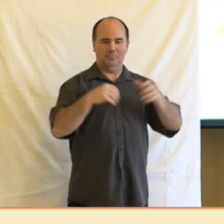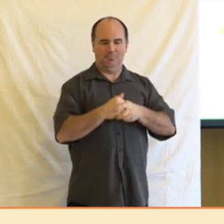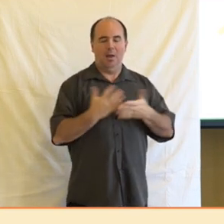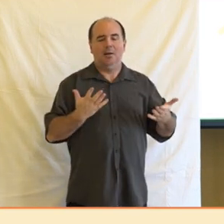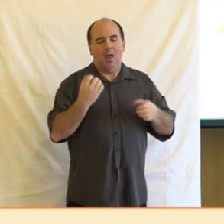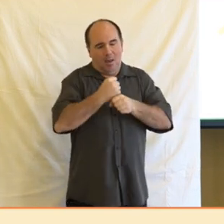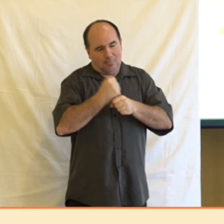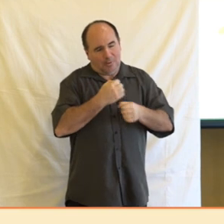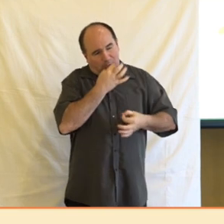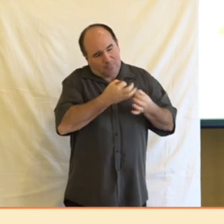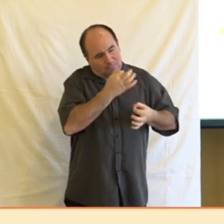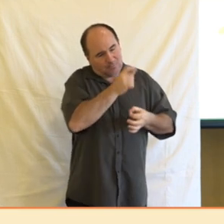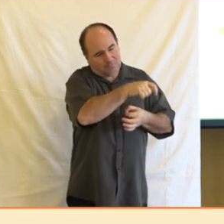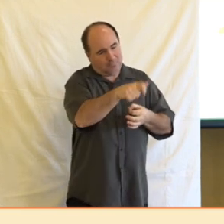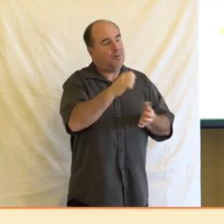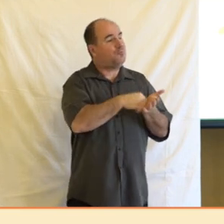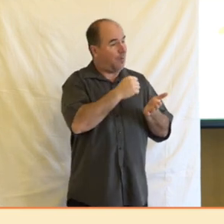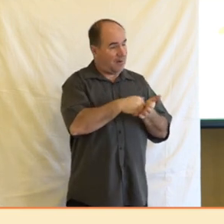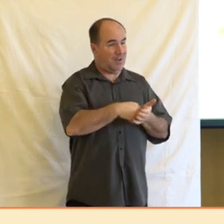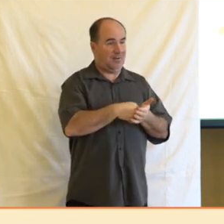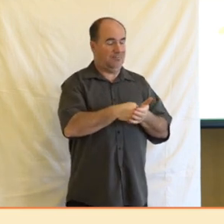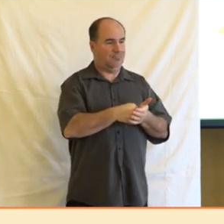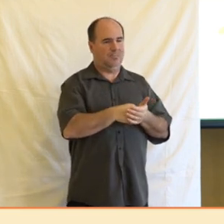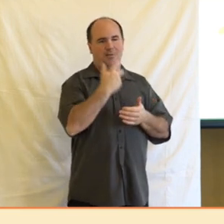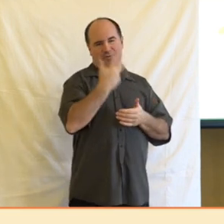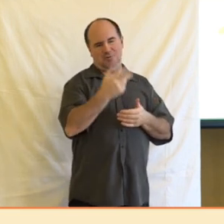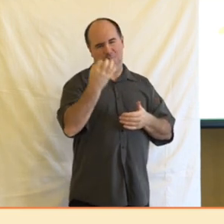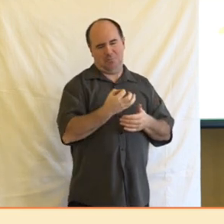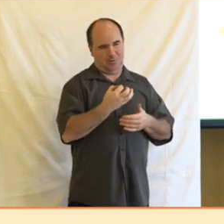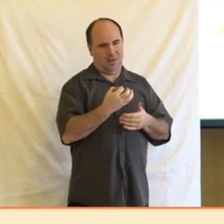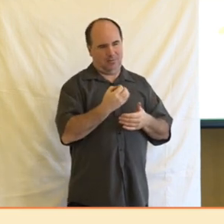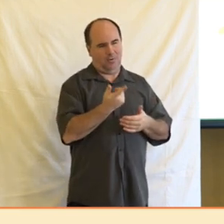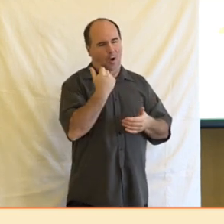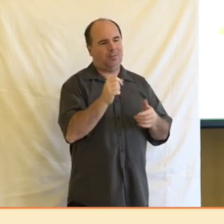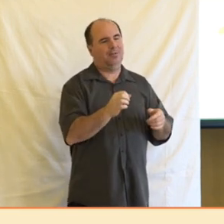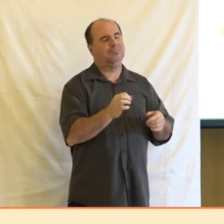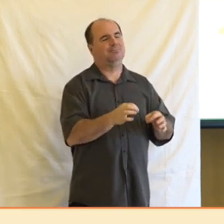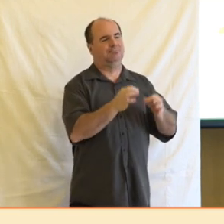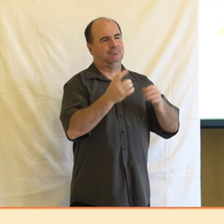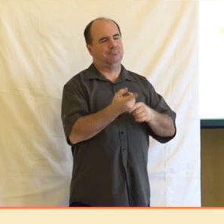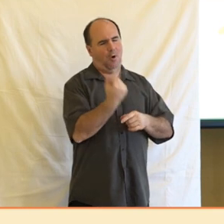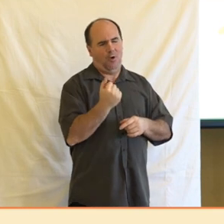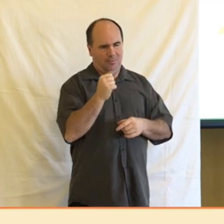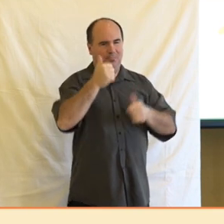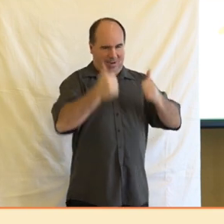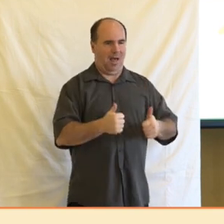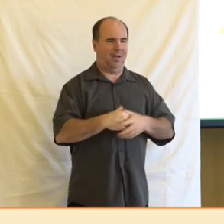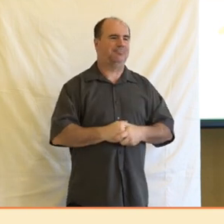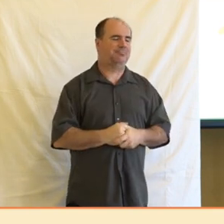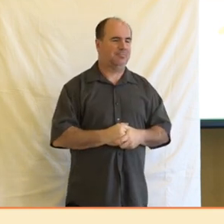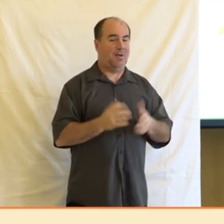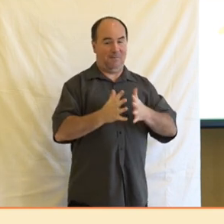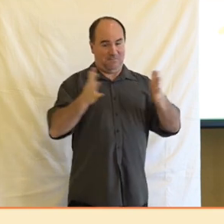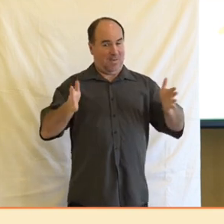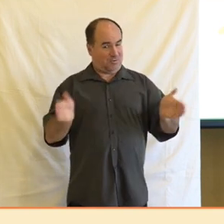celá třetina našeho vzorku pocházela z Prahy. Co se týče těch jiných větších měst, tak tam bylo zajímavé, že jich